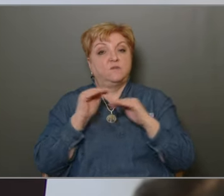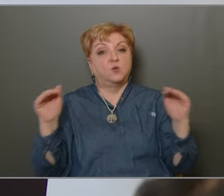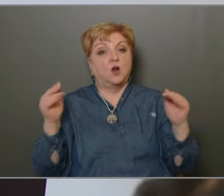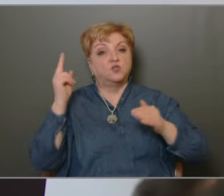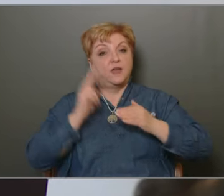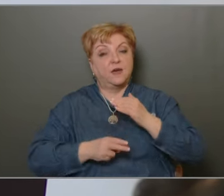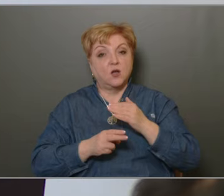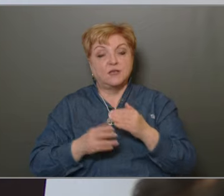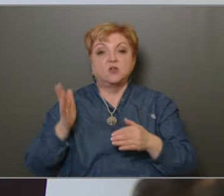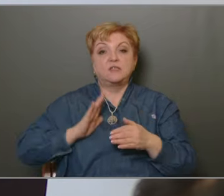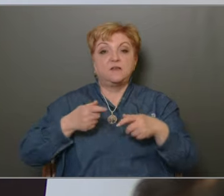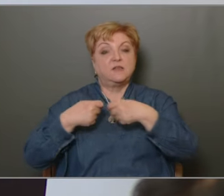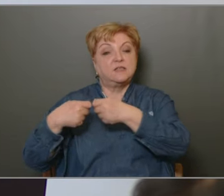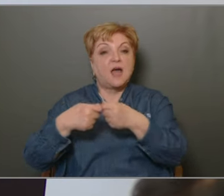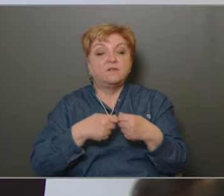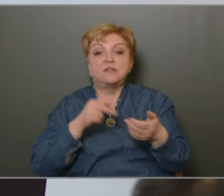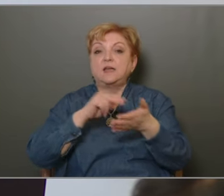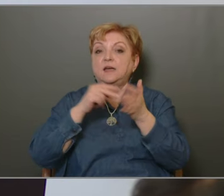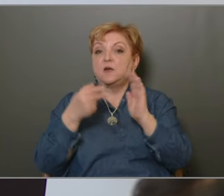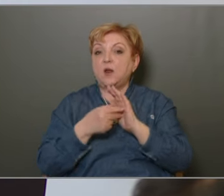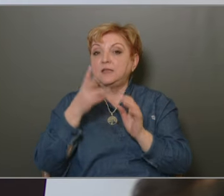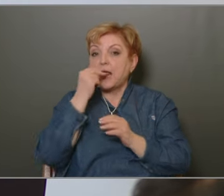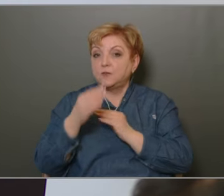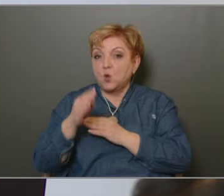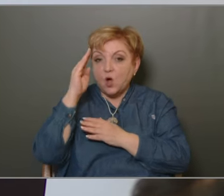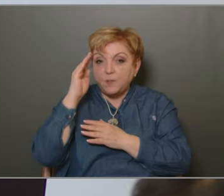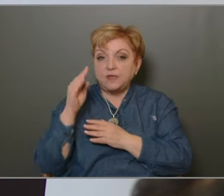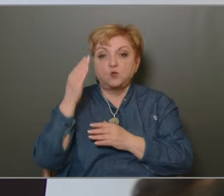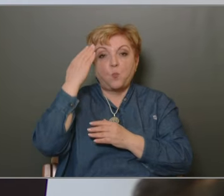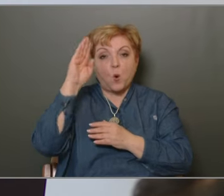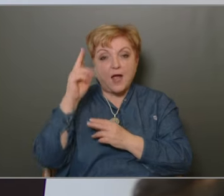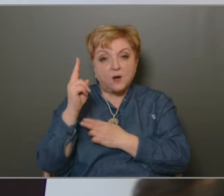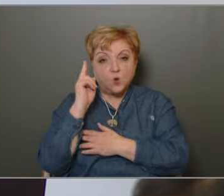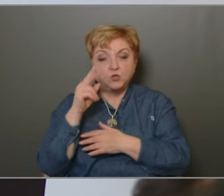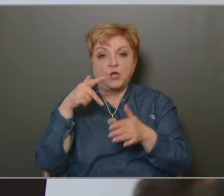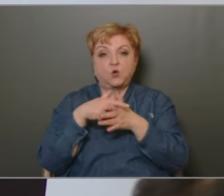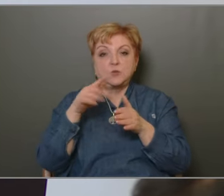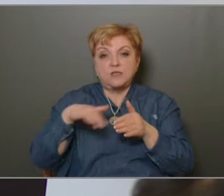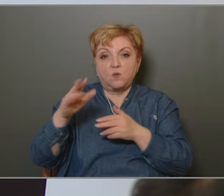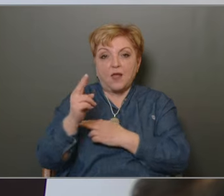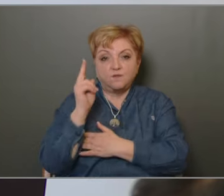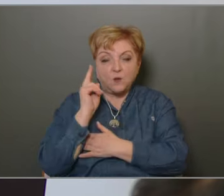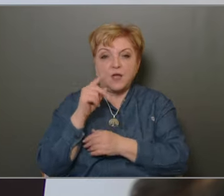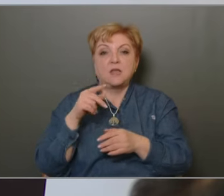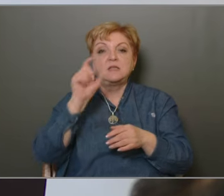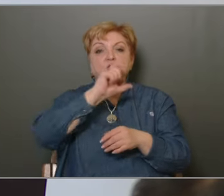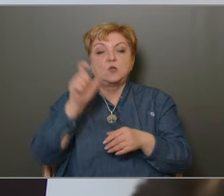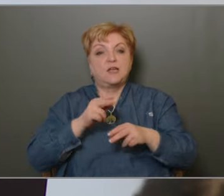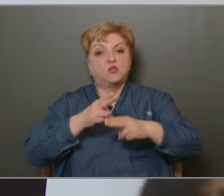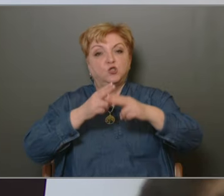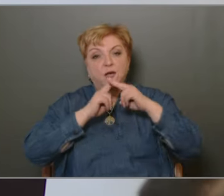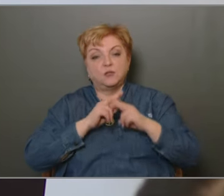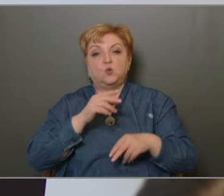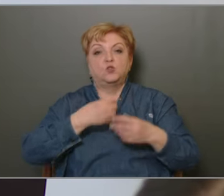végrehajtásához a civil szervezetek, a kerületi rendőrkapitánység, a polgárőrség, a közszerületfelügyelet, a szociális